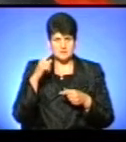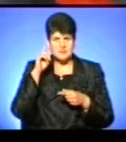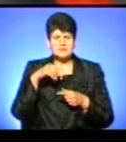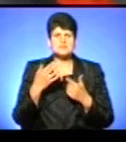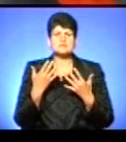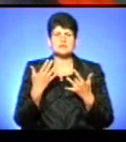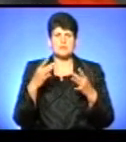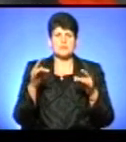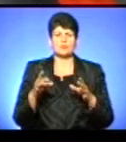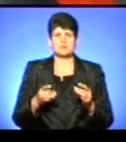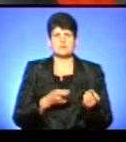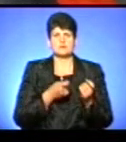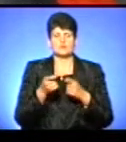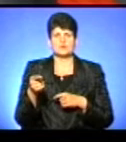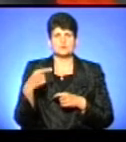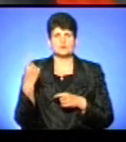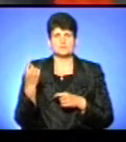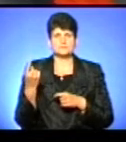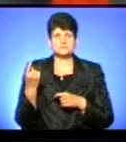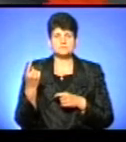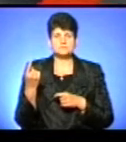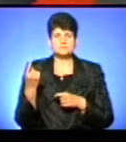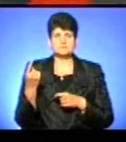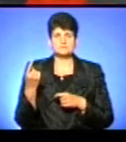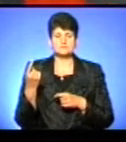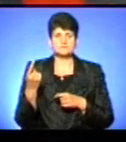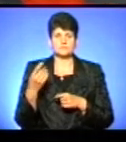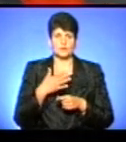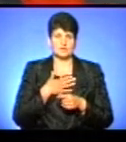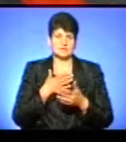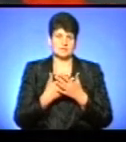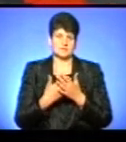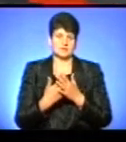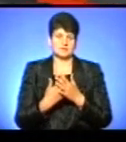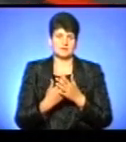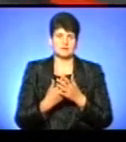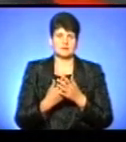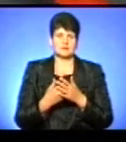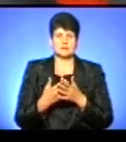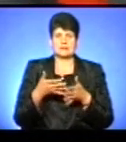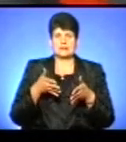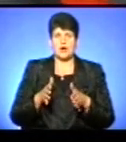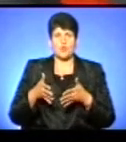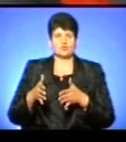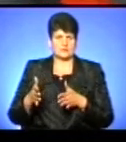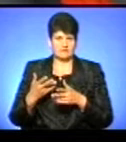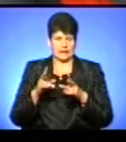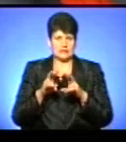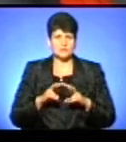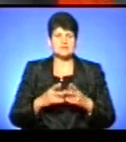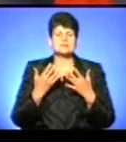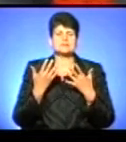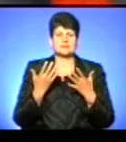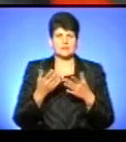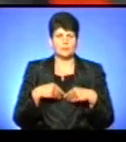пакунків не дійде в Тернопільську область? Тому що, власне, в нас є статистика народжуваності, так, чи аналізували ви і чи ці дані